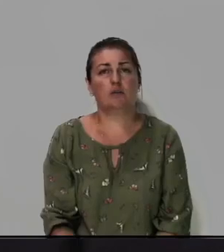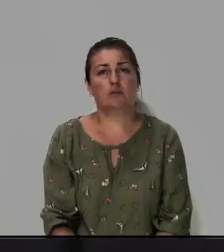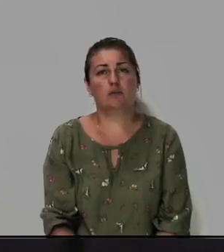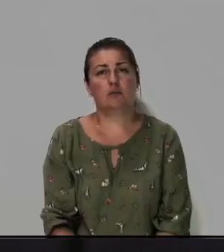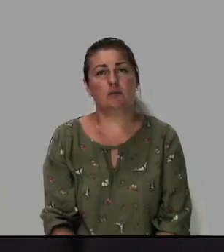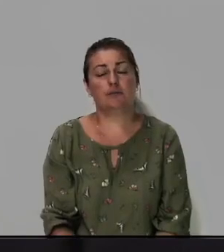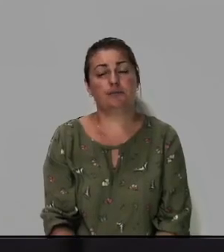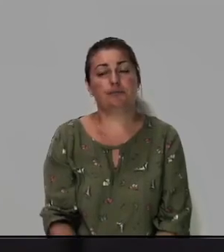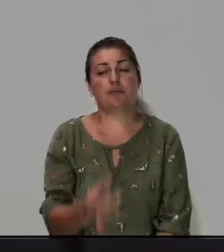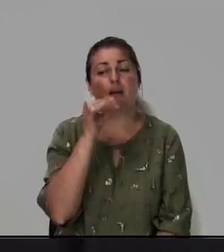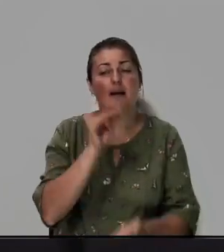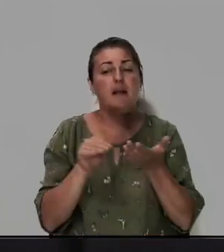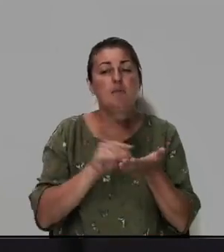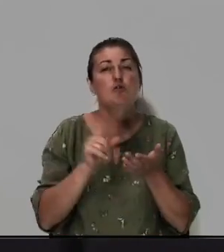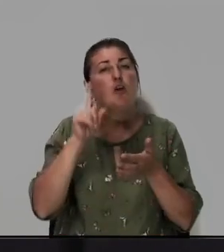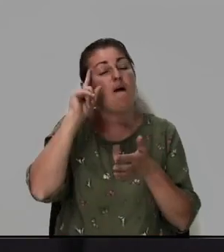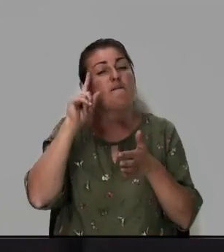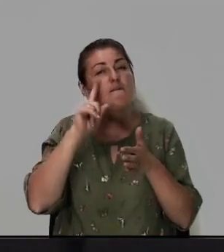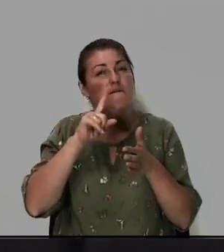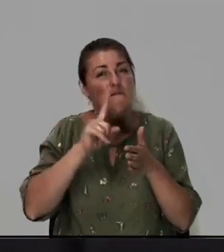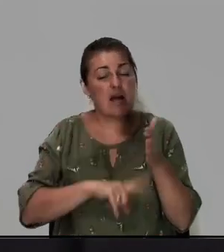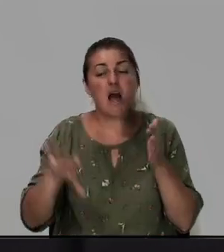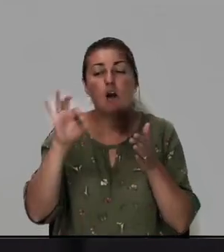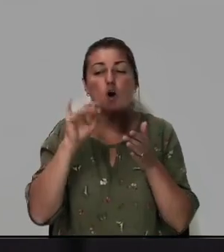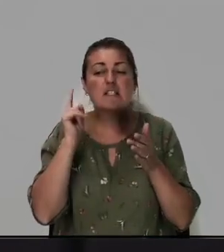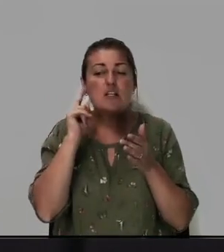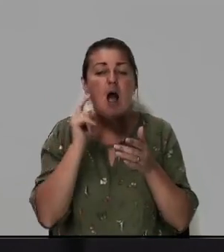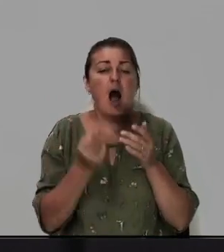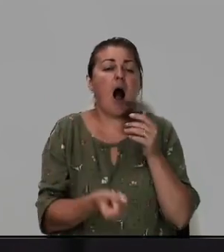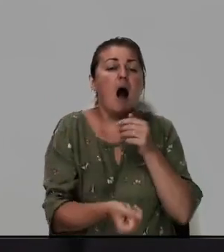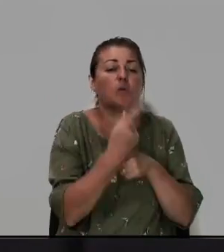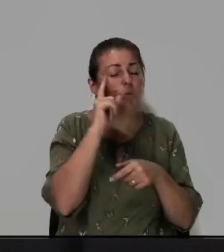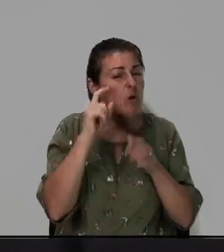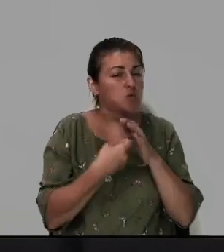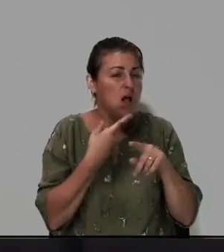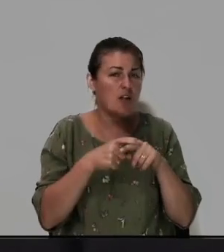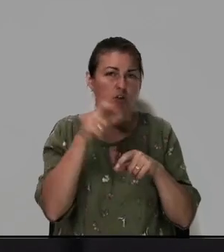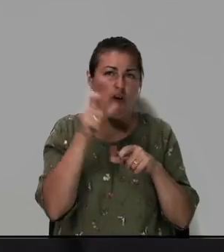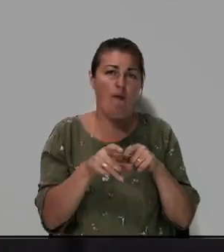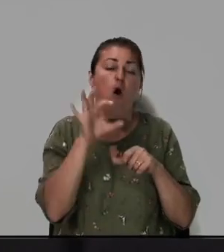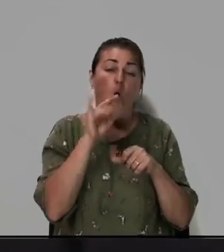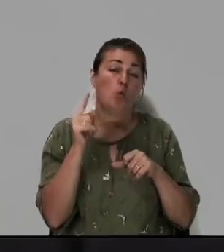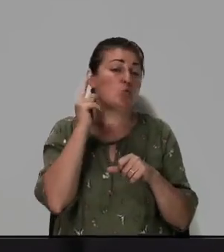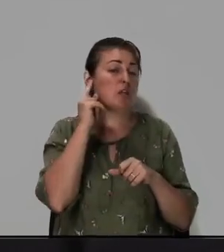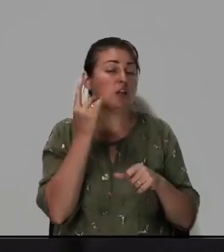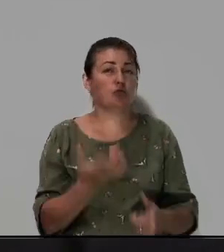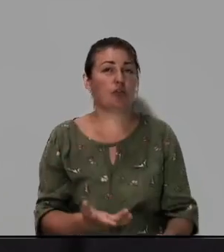и написано что вера услышали откуда узнал этот человек он услышал